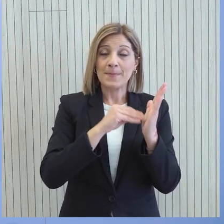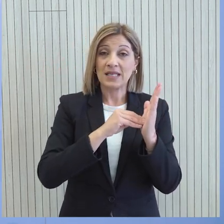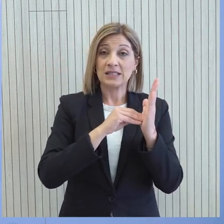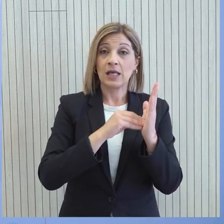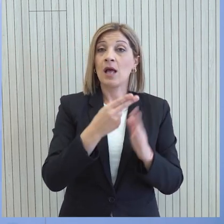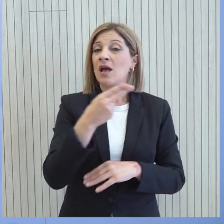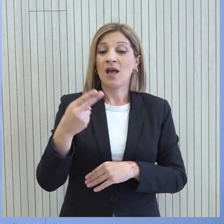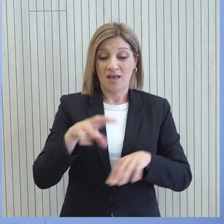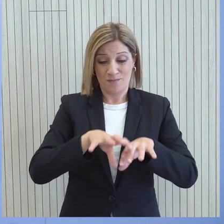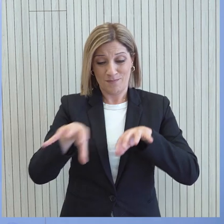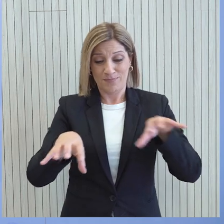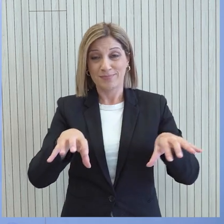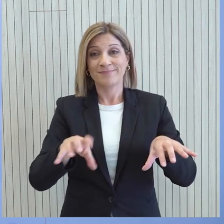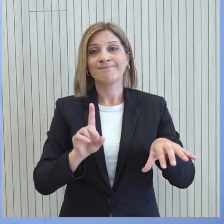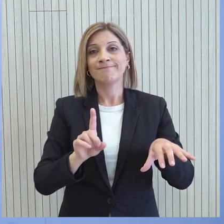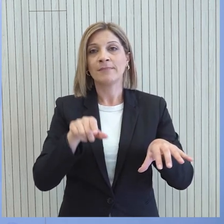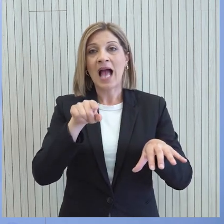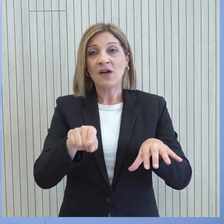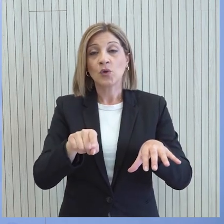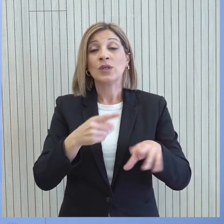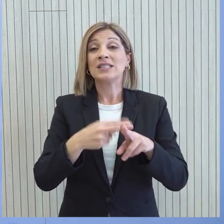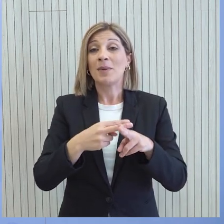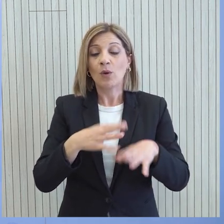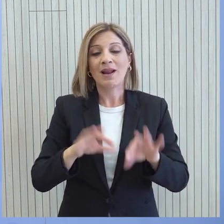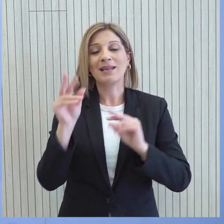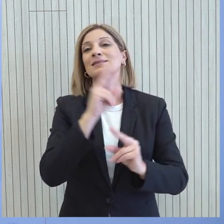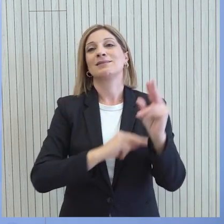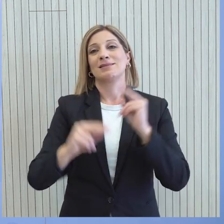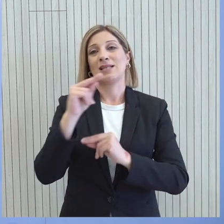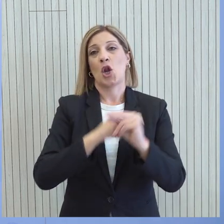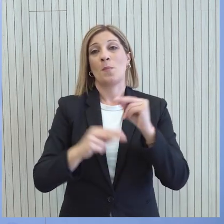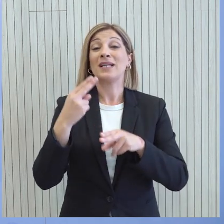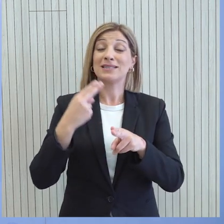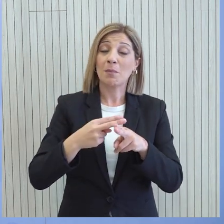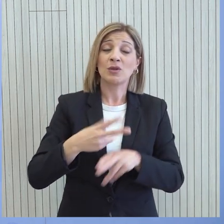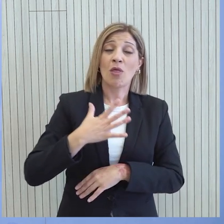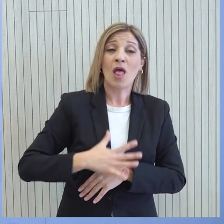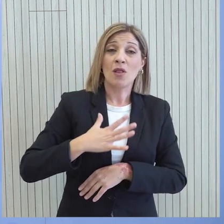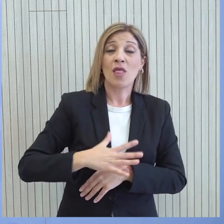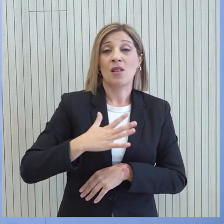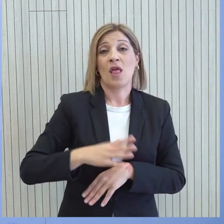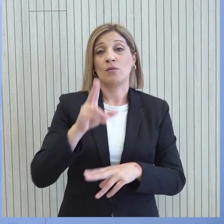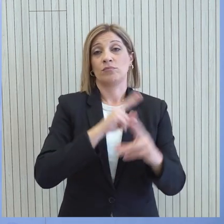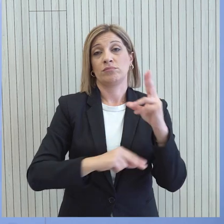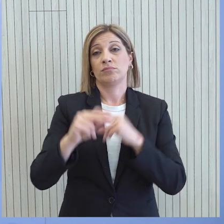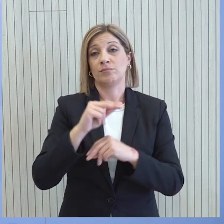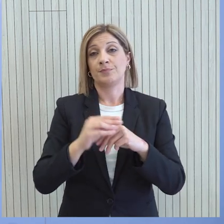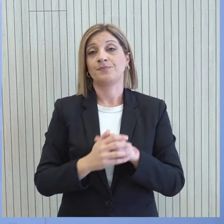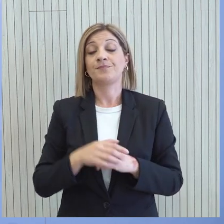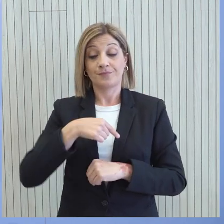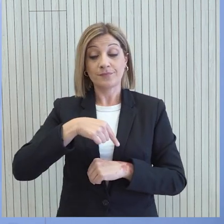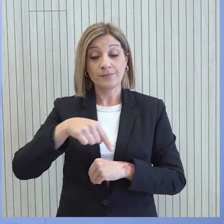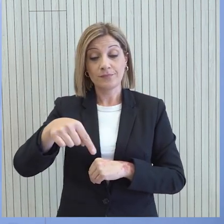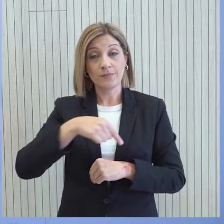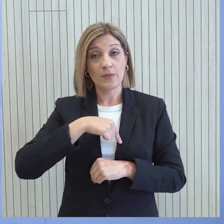αποσχεστικής εντότητας δυναμητίζουν την προσπάθεια επανέραξης των διαπραγματεύσεων στο πλαίσιο των ΟΕΕ. Εντός